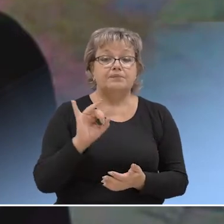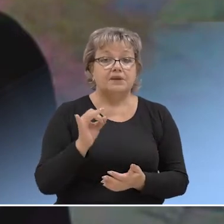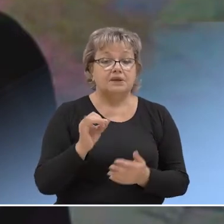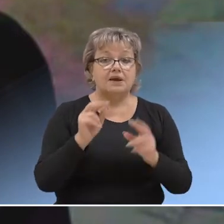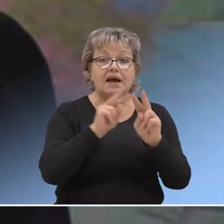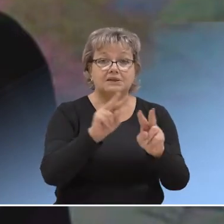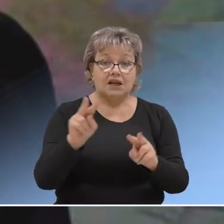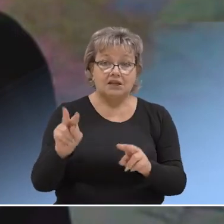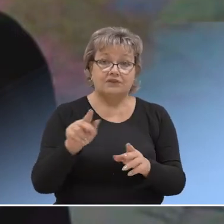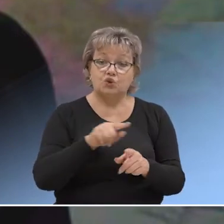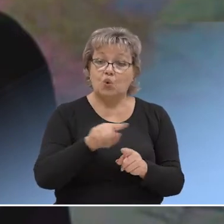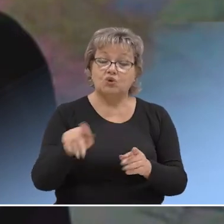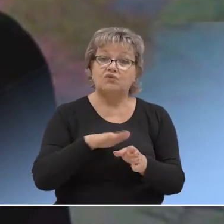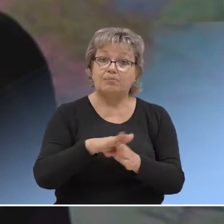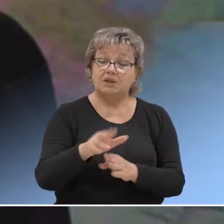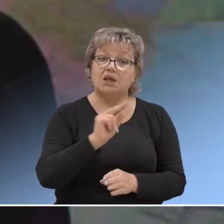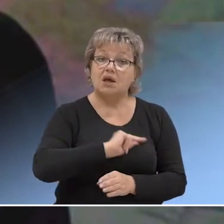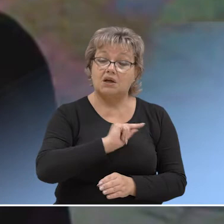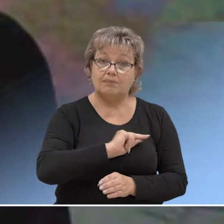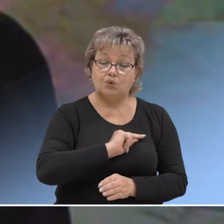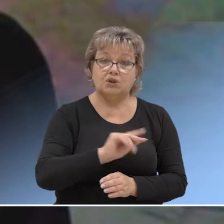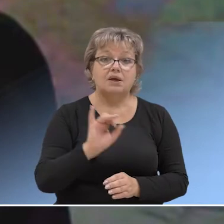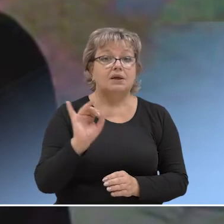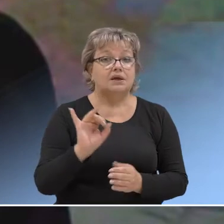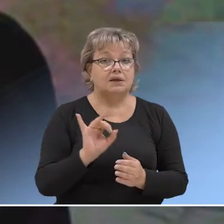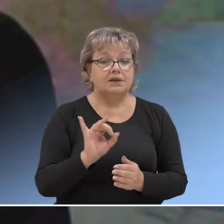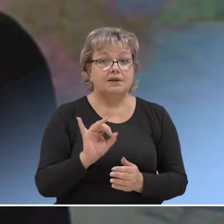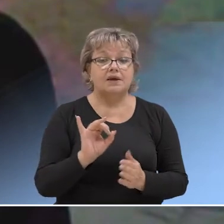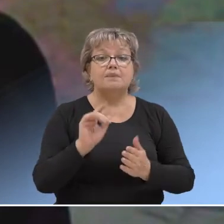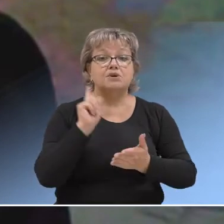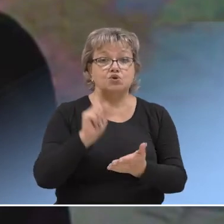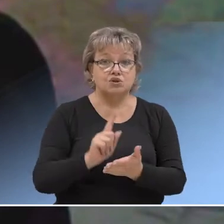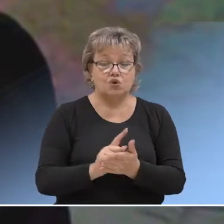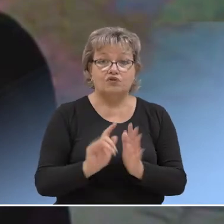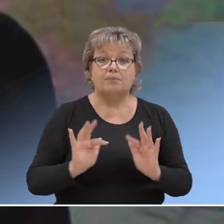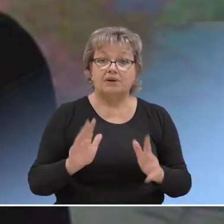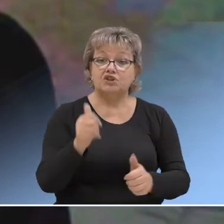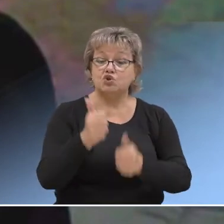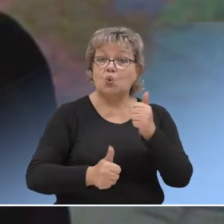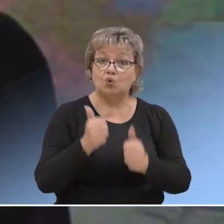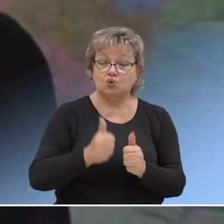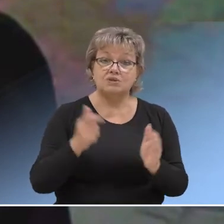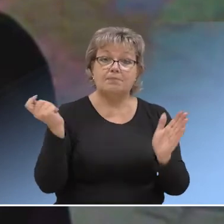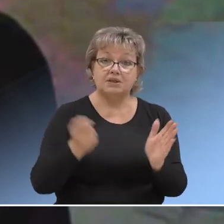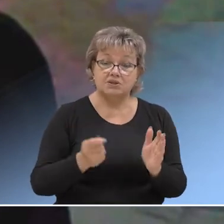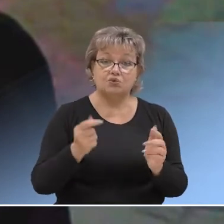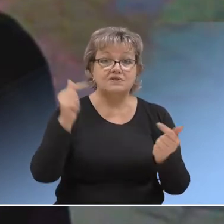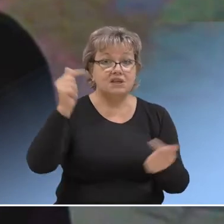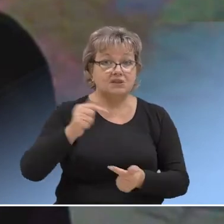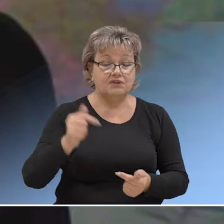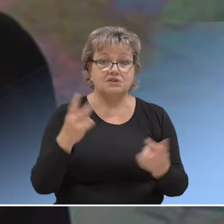контролировать ход выполнения работ на объекты и, безусловно, проводить конкурсные процедуры,